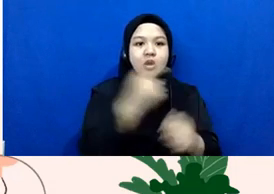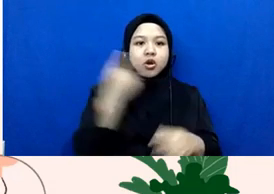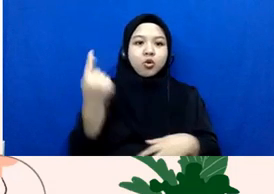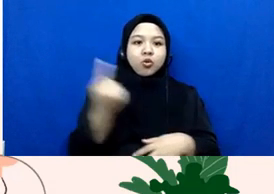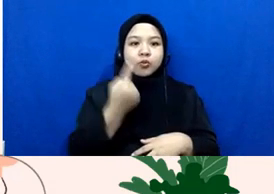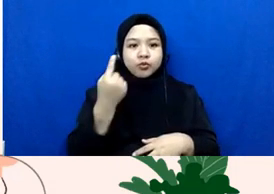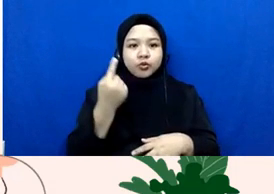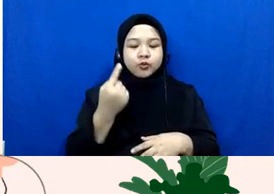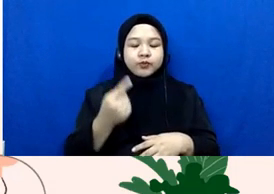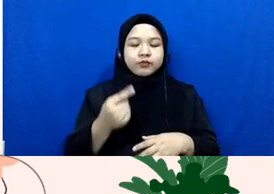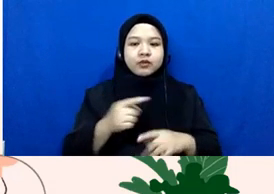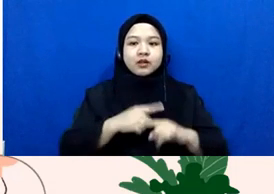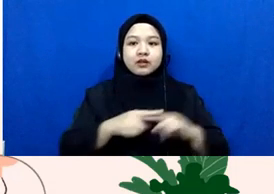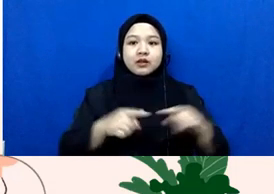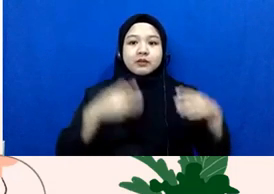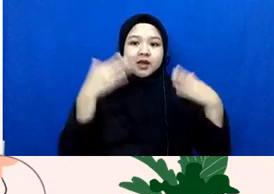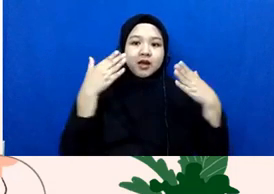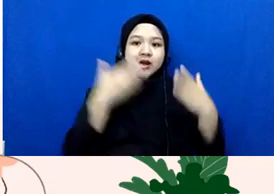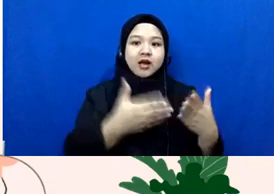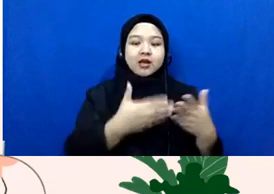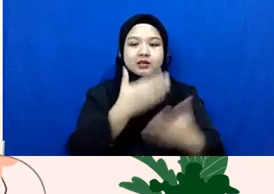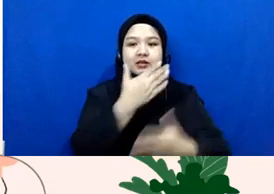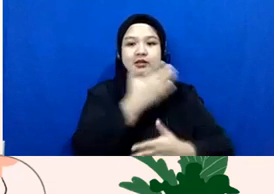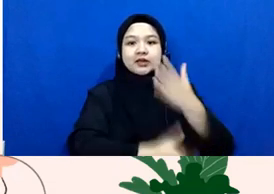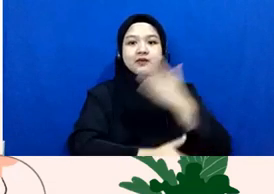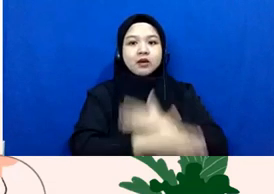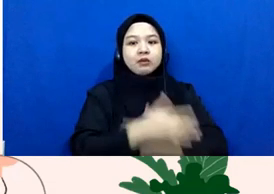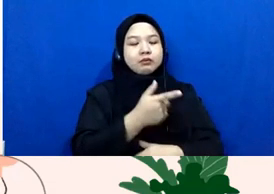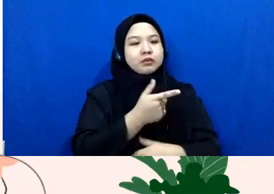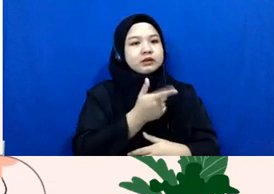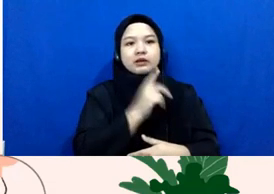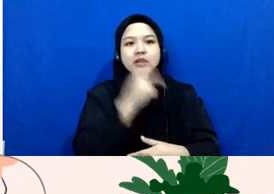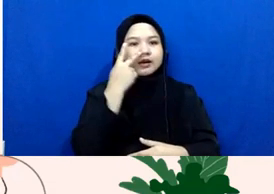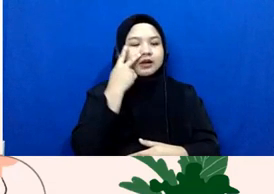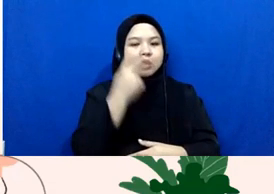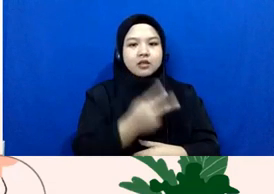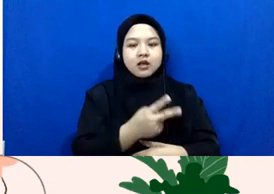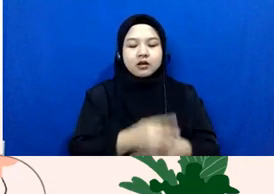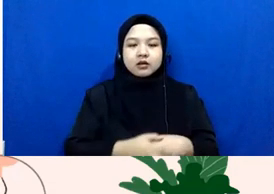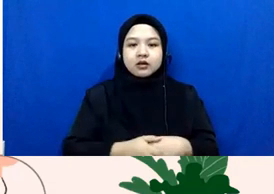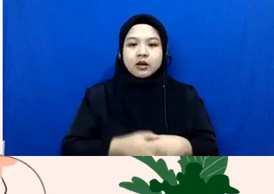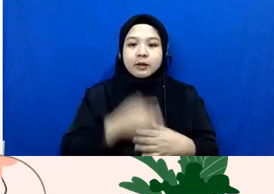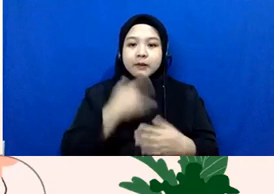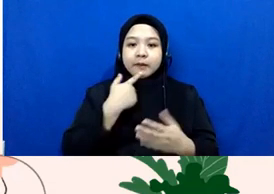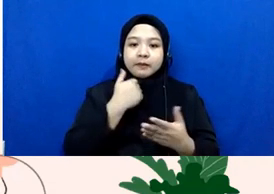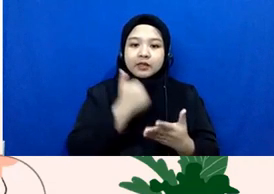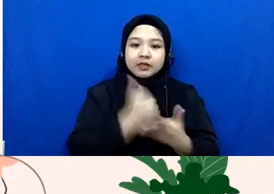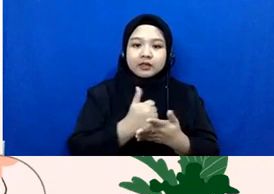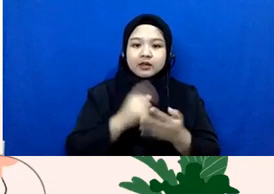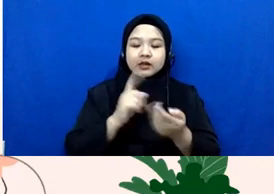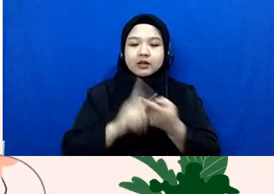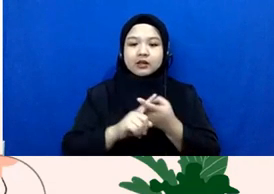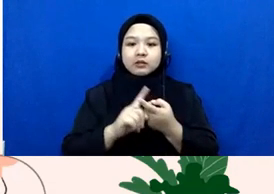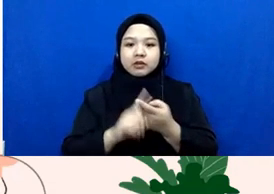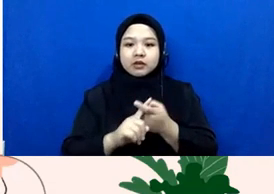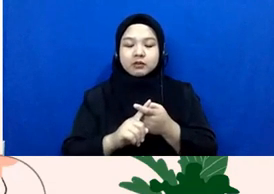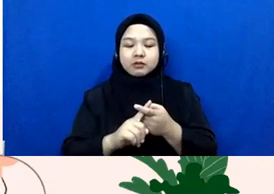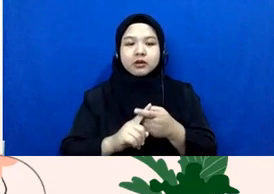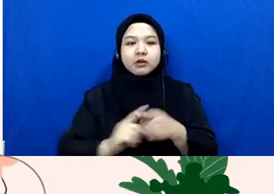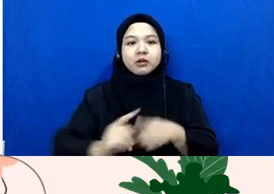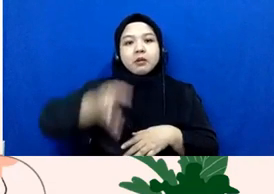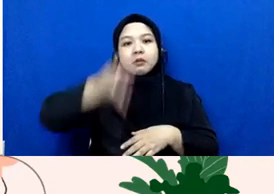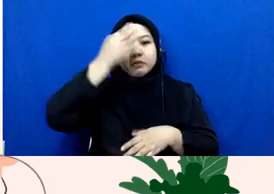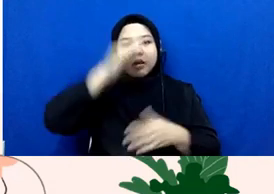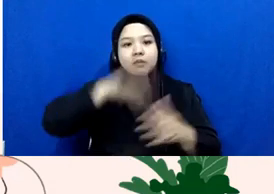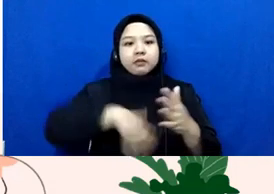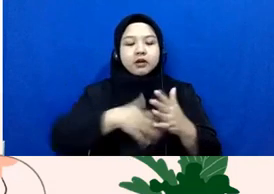tapi yang khas penyandang difabel itu jadi tidak terpotret makanya penting teman-teman menguasai kerangka